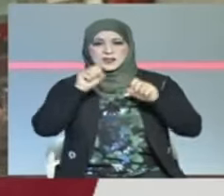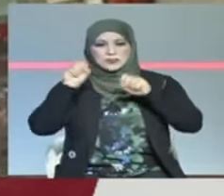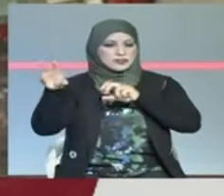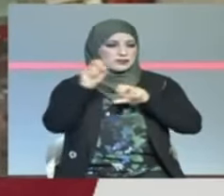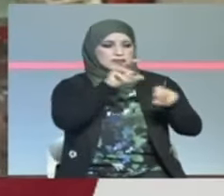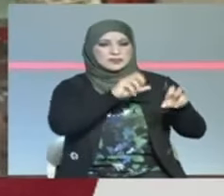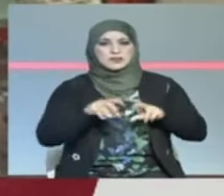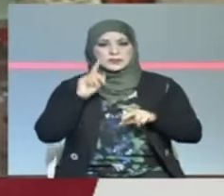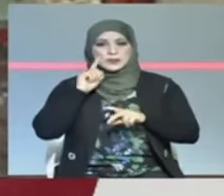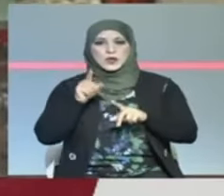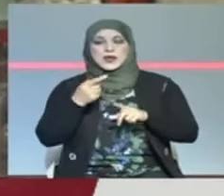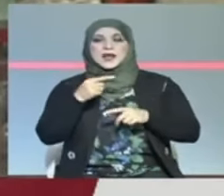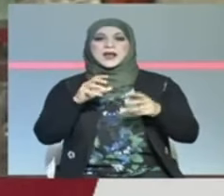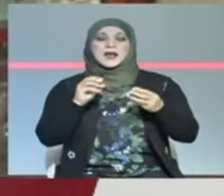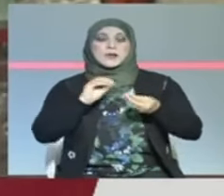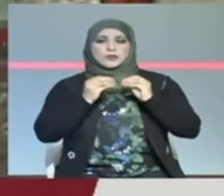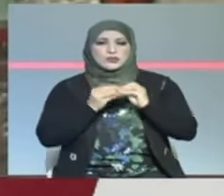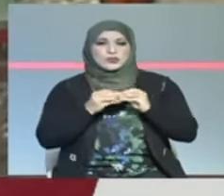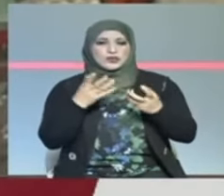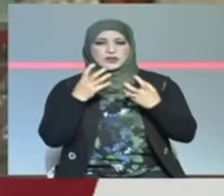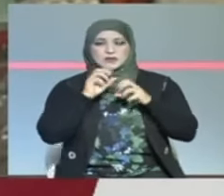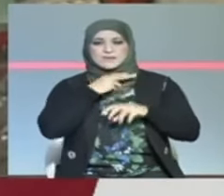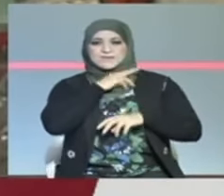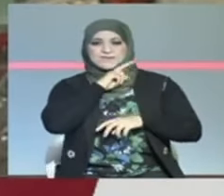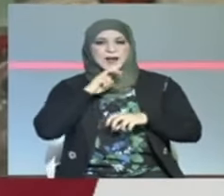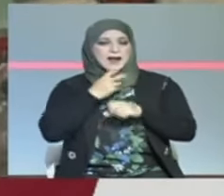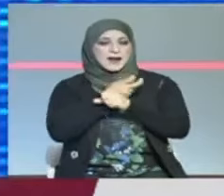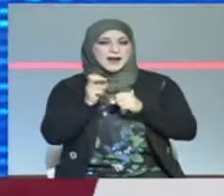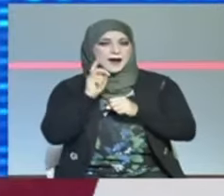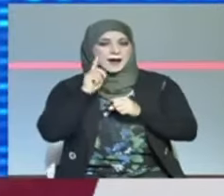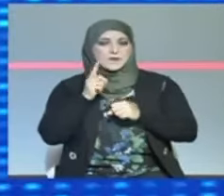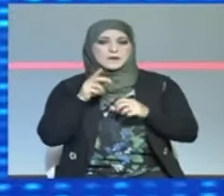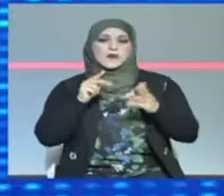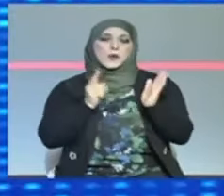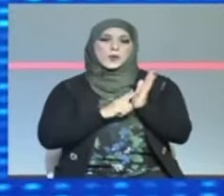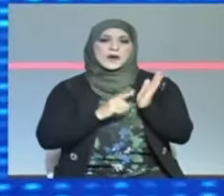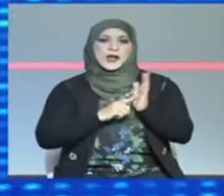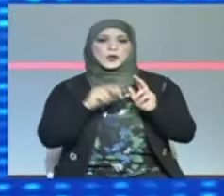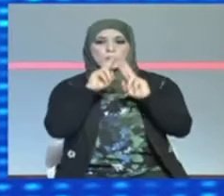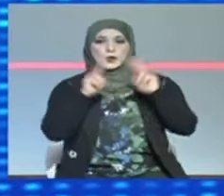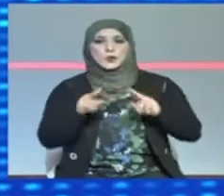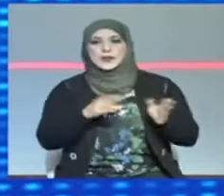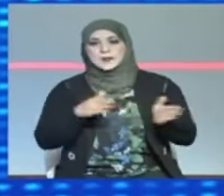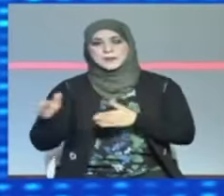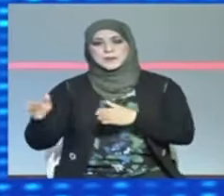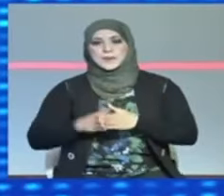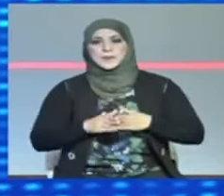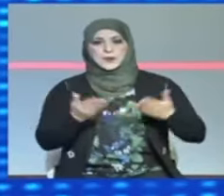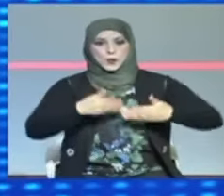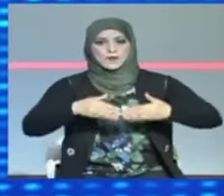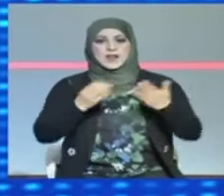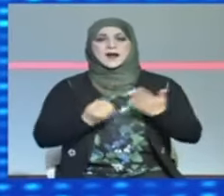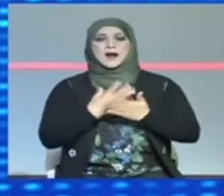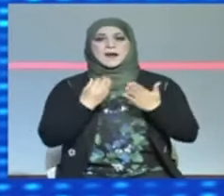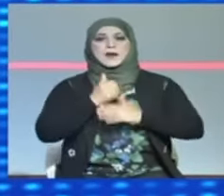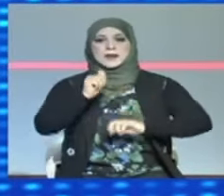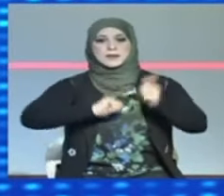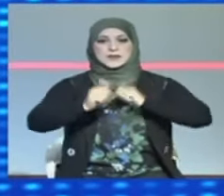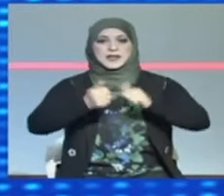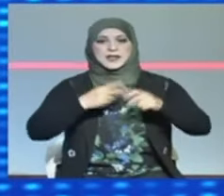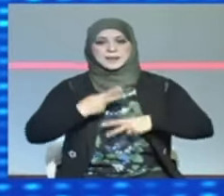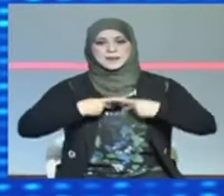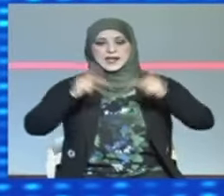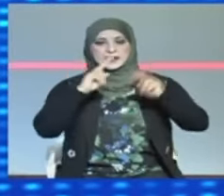بأنه جريمة بشعة وفقا للقانون الدولي وفي أخبار الرياضة أعلنت